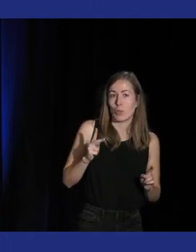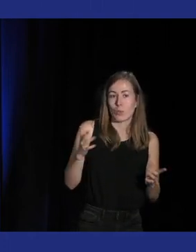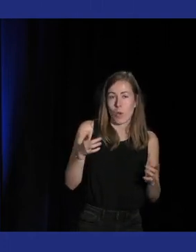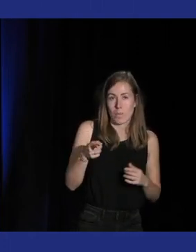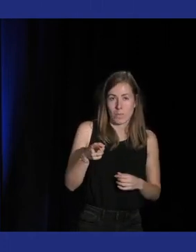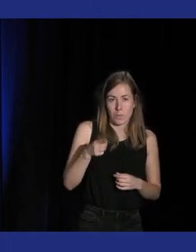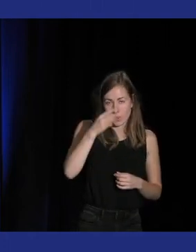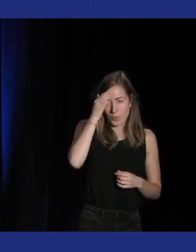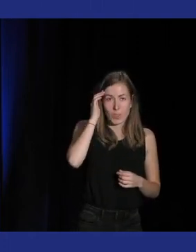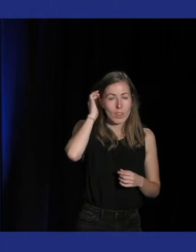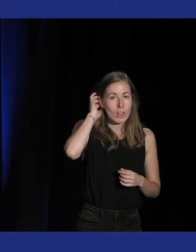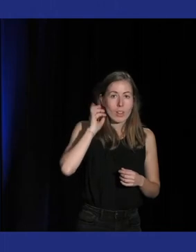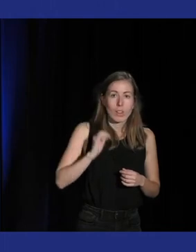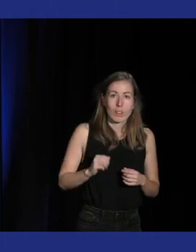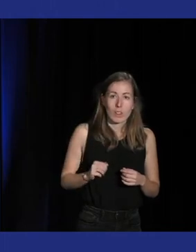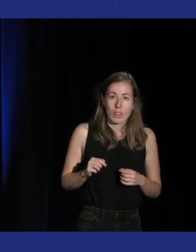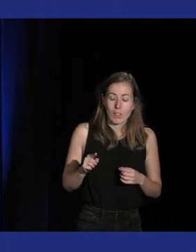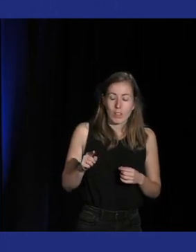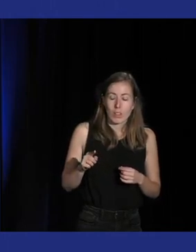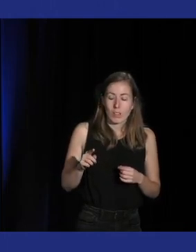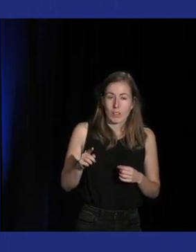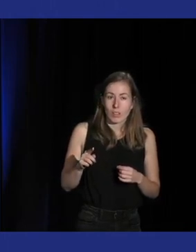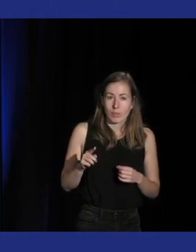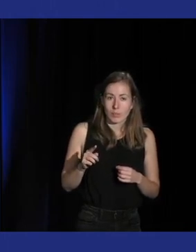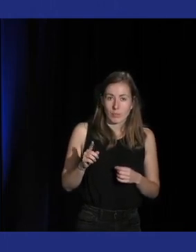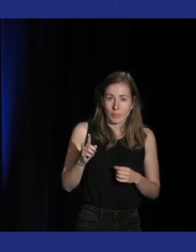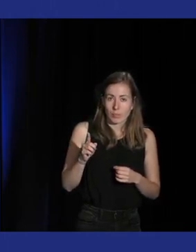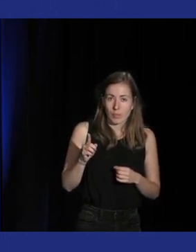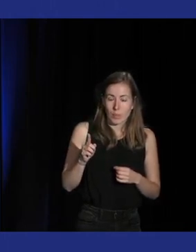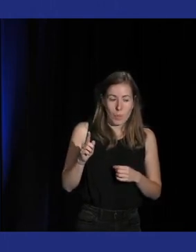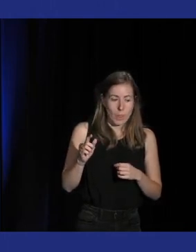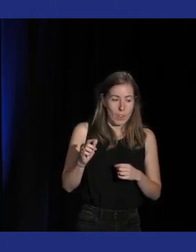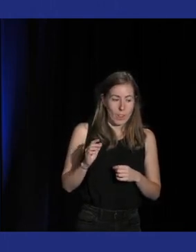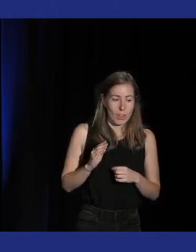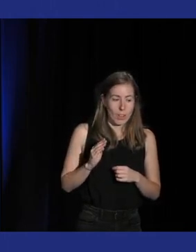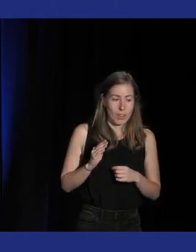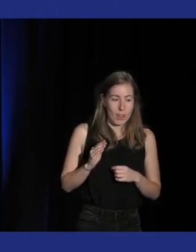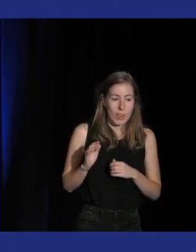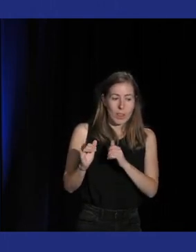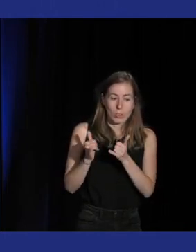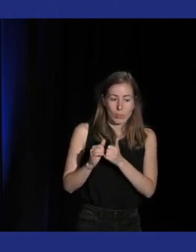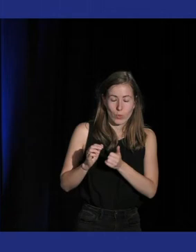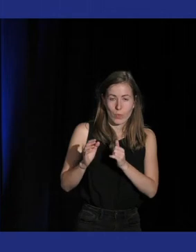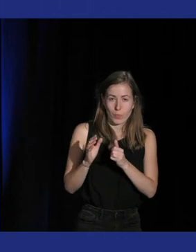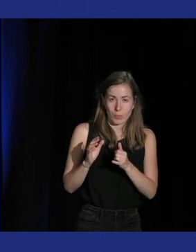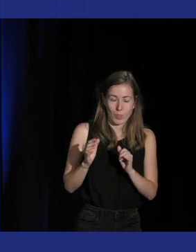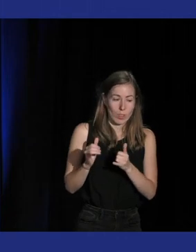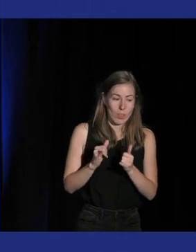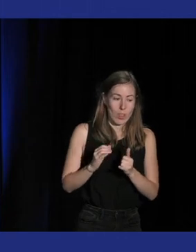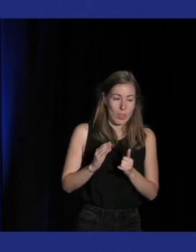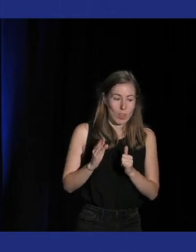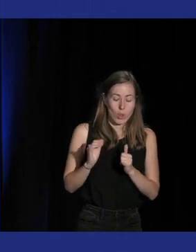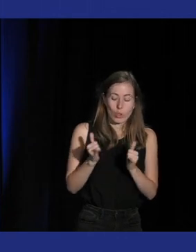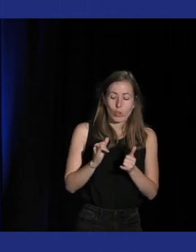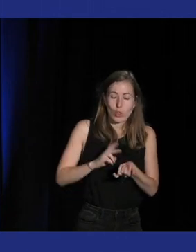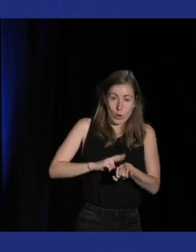dans Crypt of the Necrononcer c'est une sous-catégorie une nouvelle sous-catégorie du jeu de rythme mais qui va pas le remplacer plutôt une sorte des héritiers on va